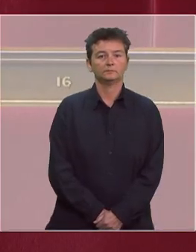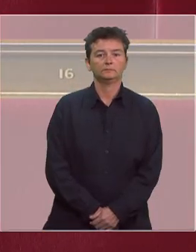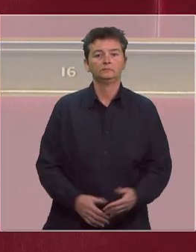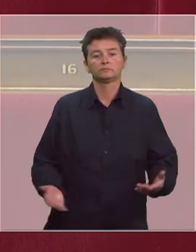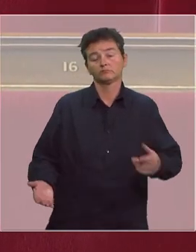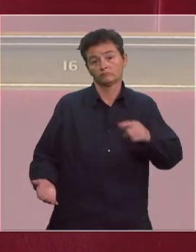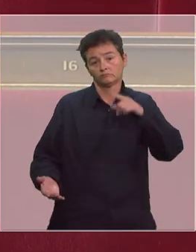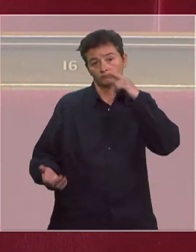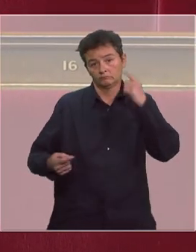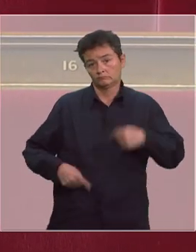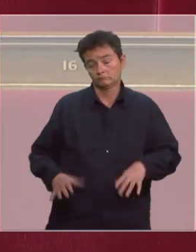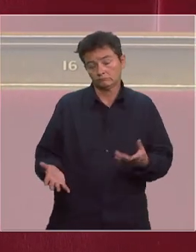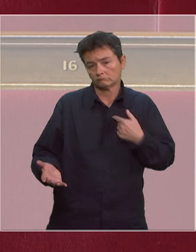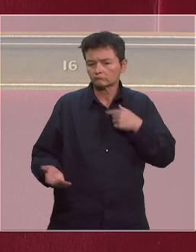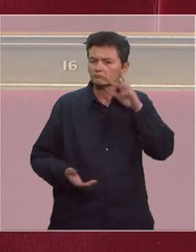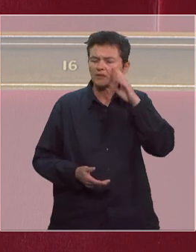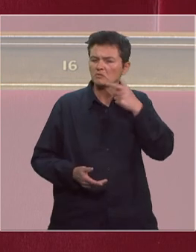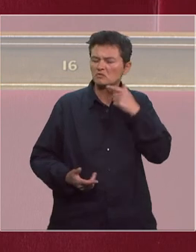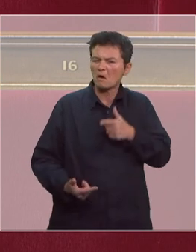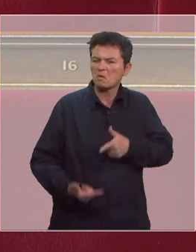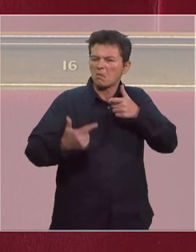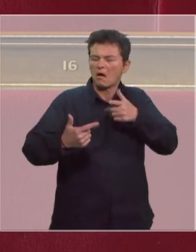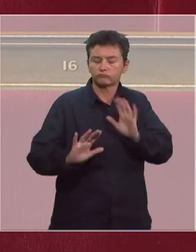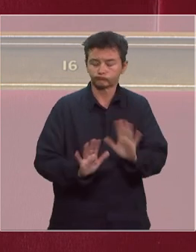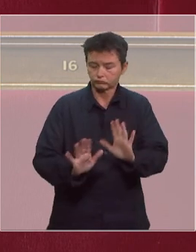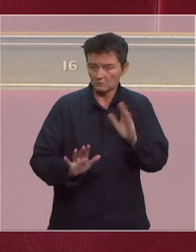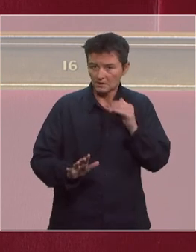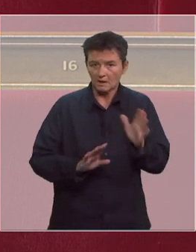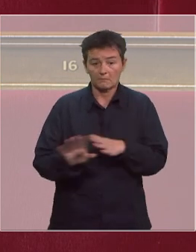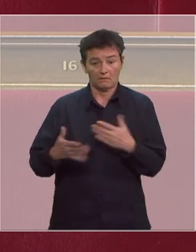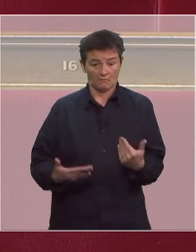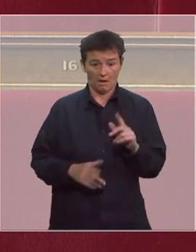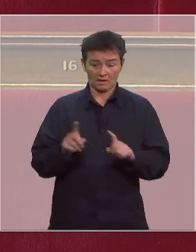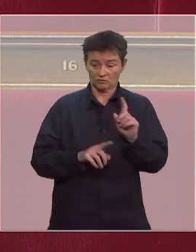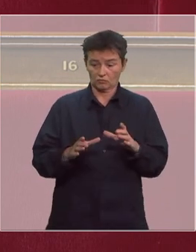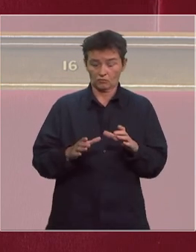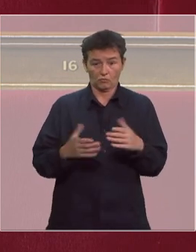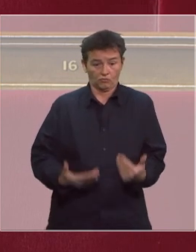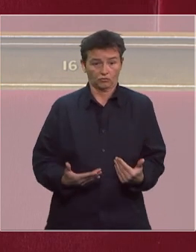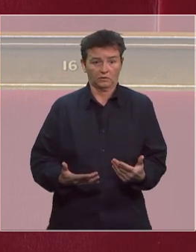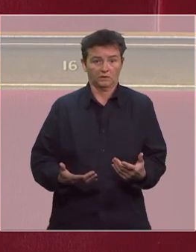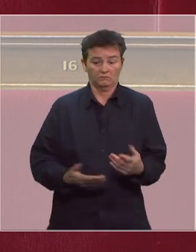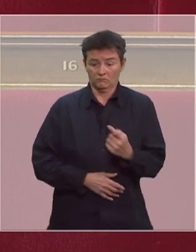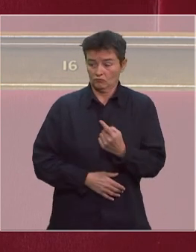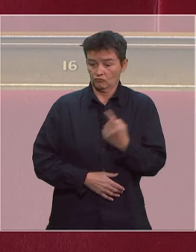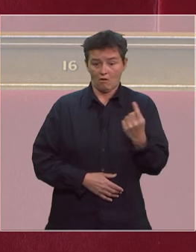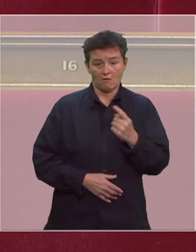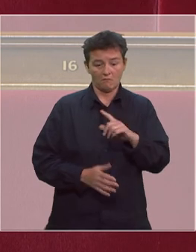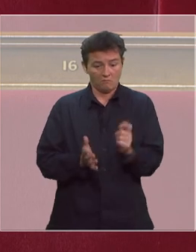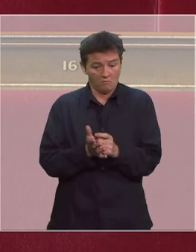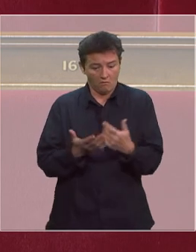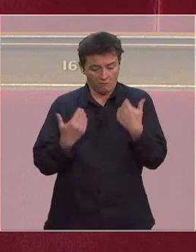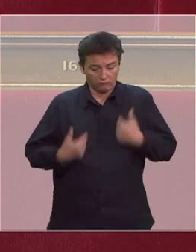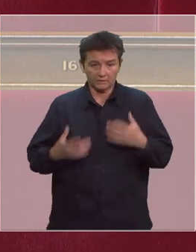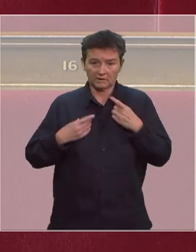Monsieur le ministre, il n pas du tout dans mes habitudes d'être polémique et je ne veux pas l'être. Mais la séance de questions telle qu'elle se déroule est le seul moment où actuellement, nous députés,